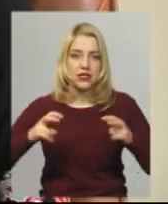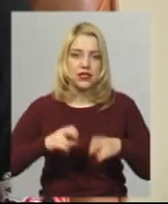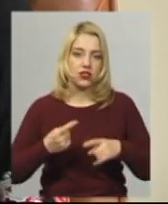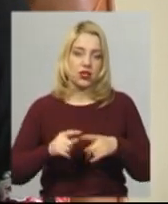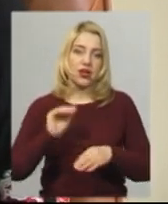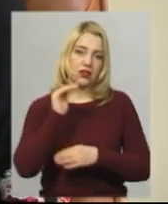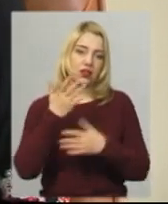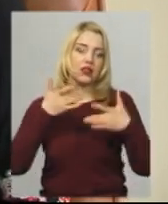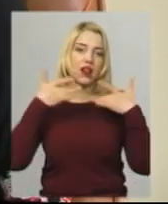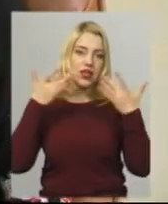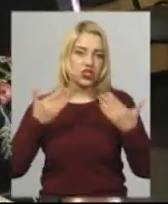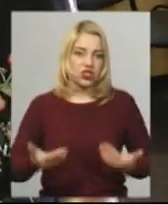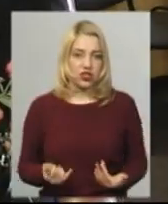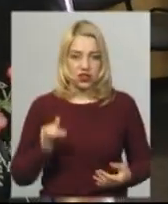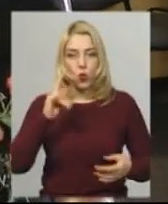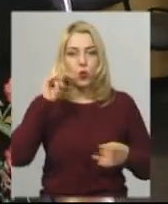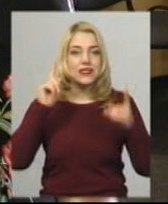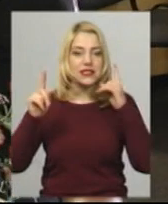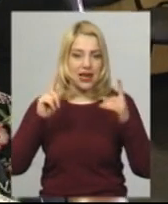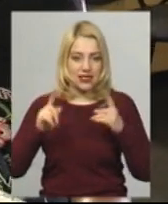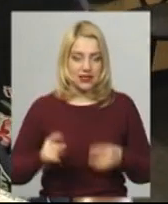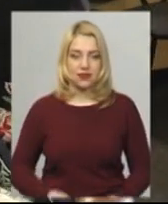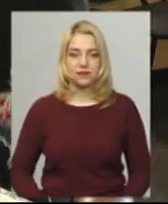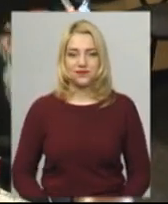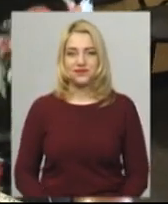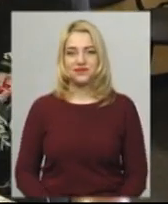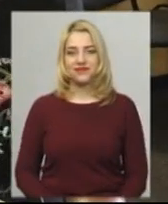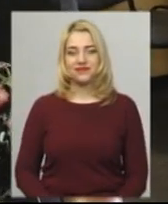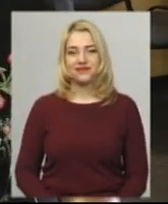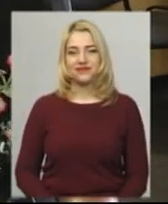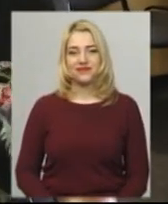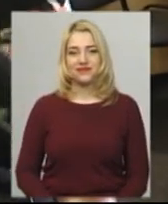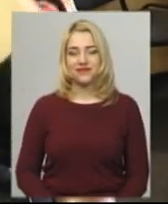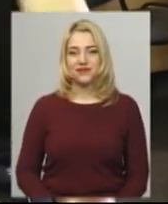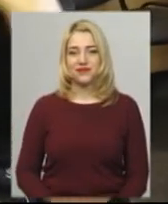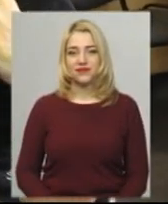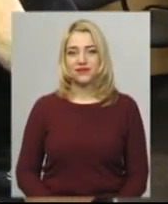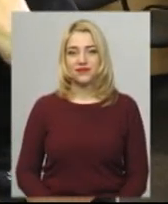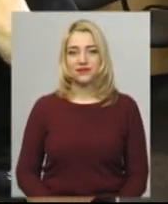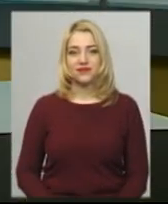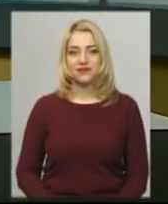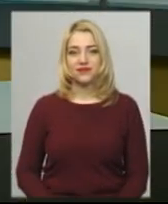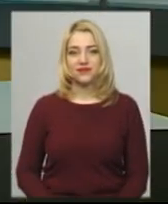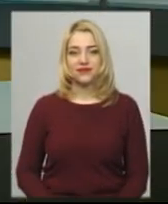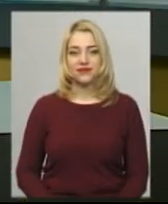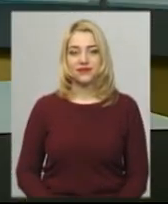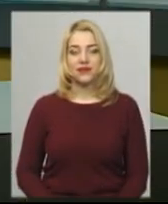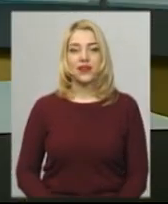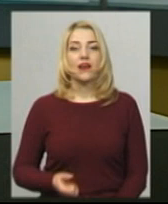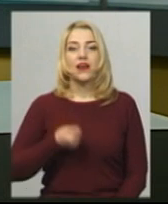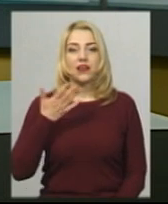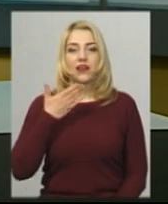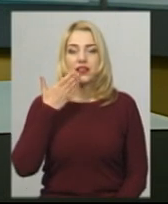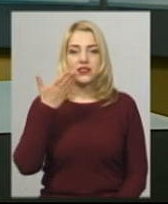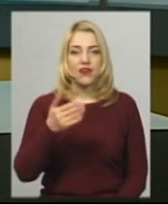простіше переживати стресові ситуації. Катерина Шевчук, Дем'ян Цегольник. Новини на Суспільному. Хмельницький. Кількість